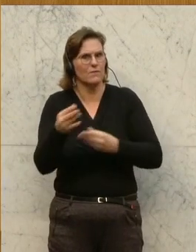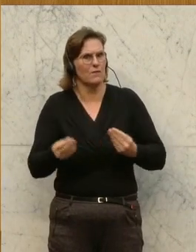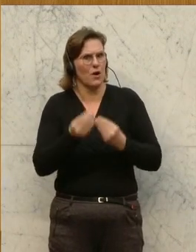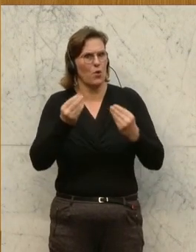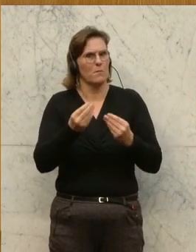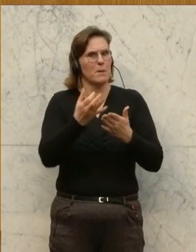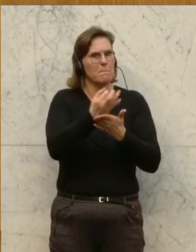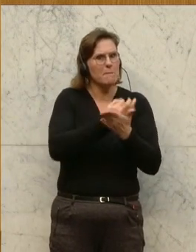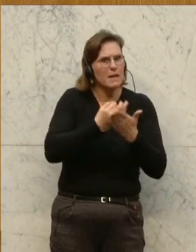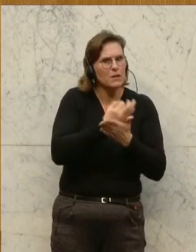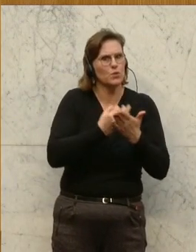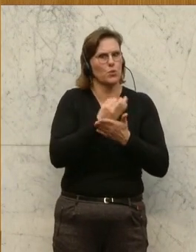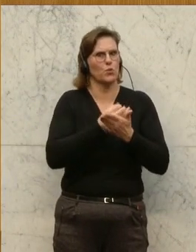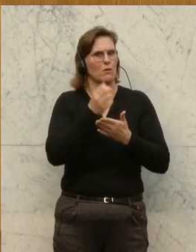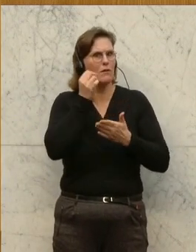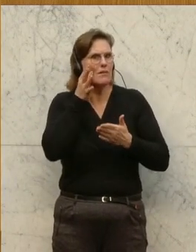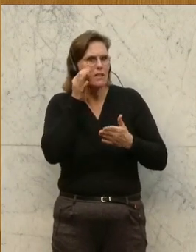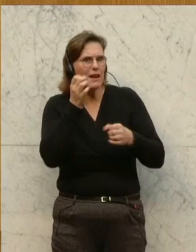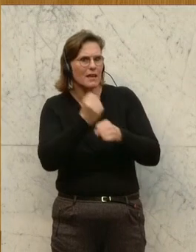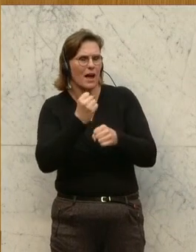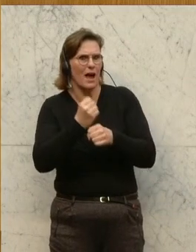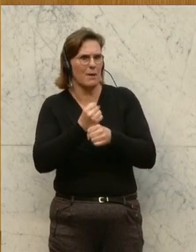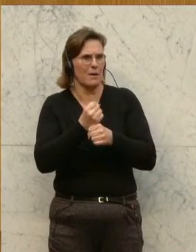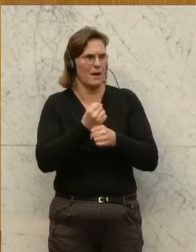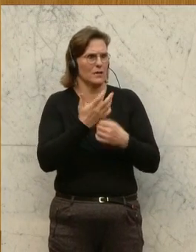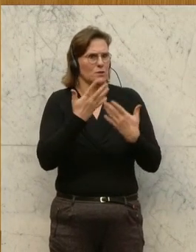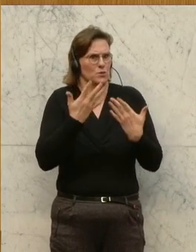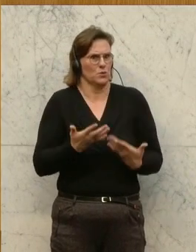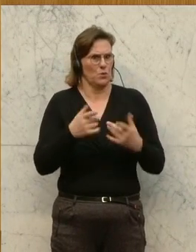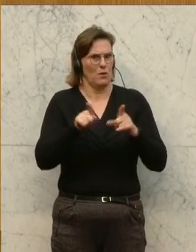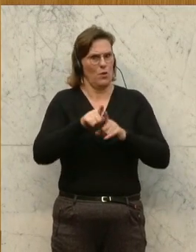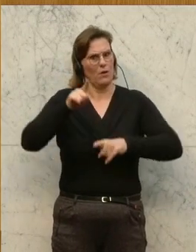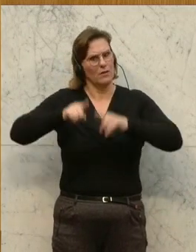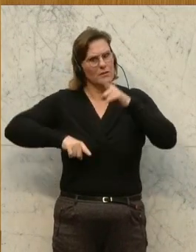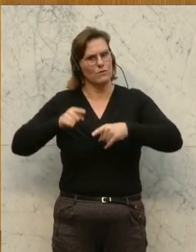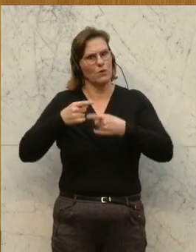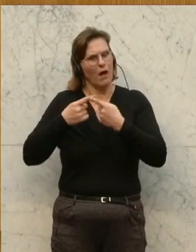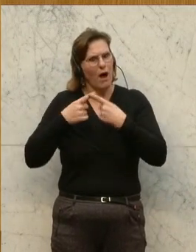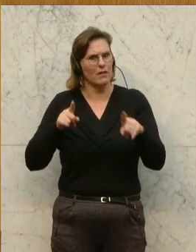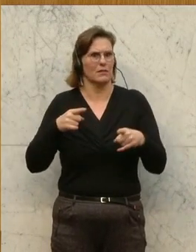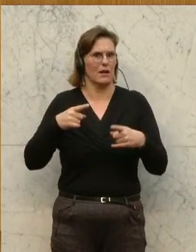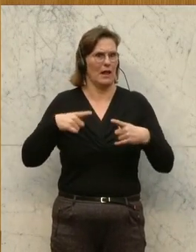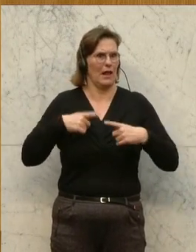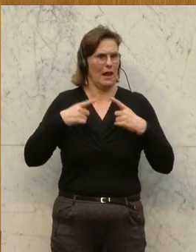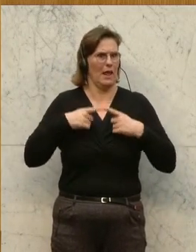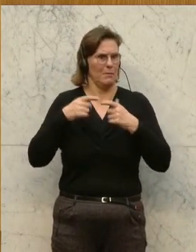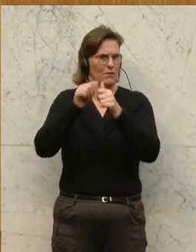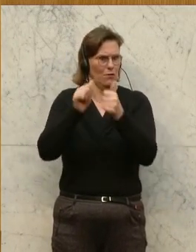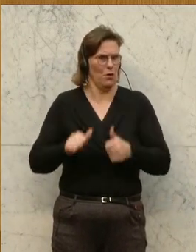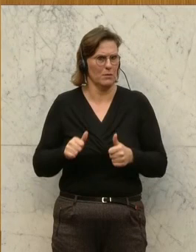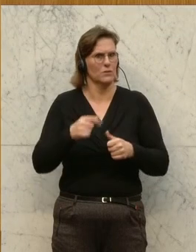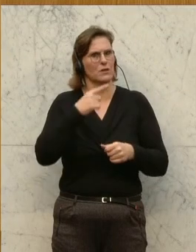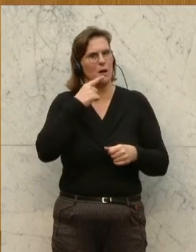unsere Bildung, durch unsere tägliche Arbeit. Und das unterscheidet uns ja auch von anderen Lebewesen. Und es wurde ja heute schon gesagt, Arbeit ist